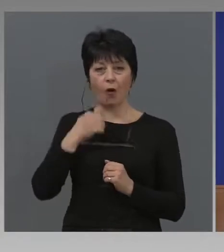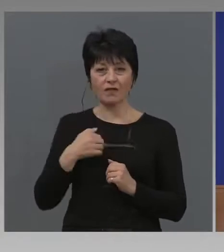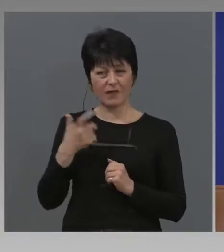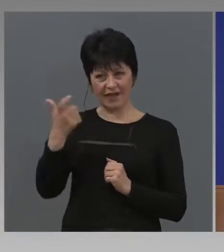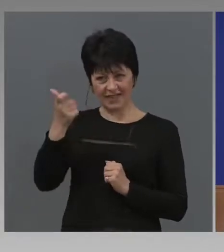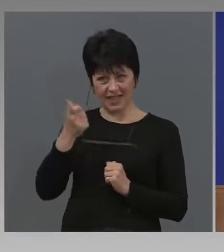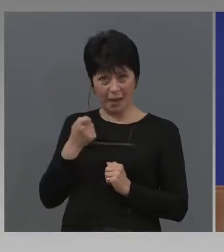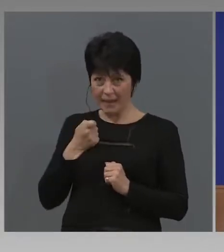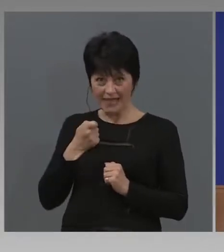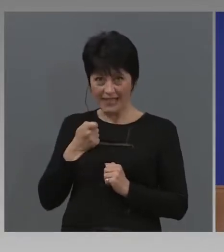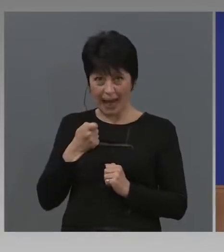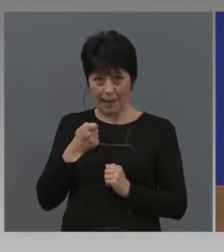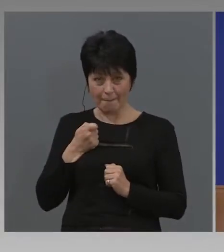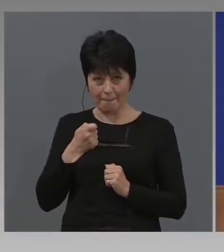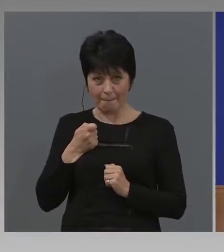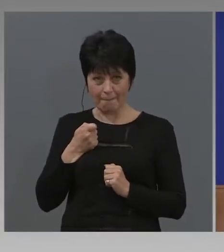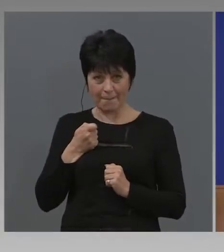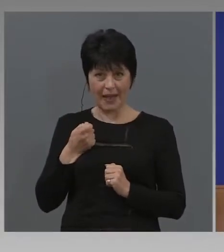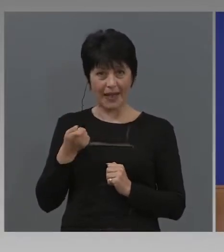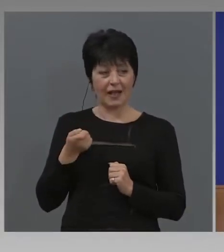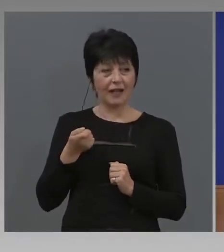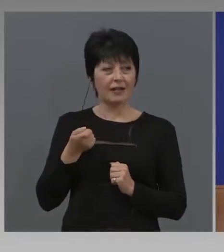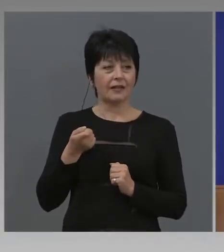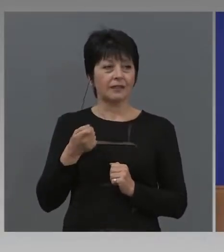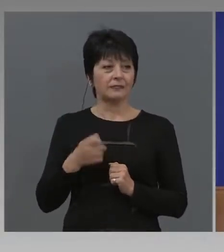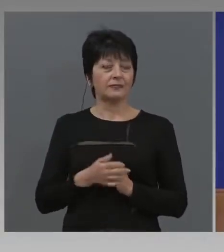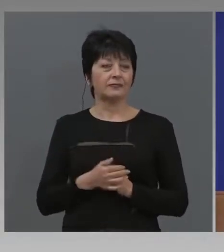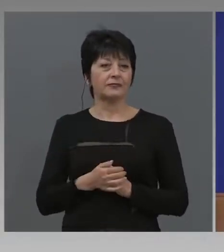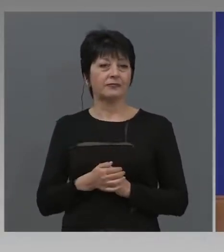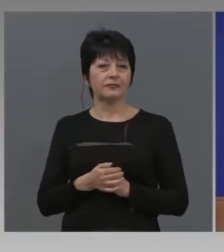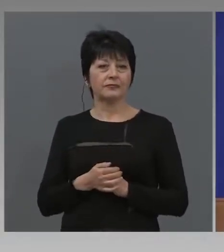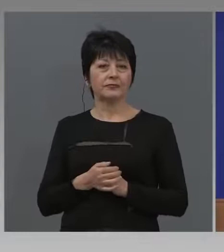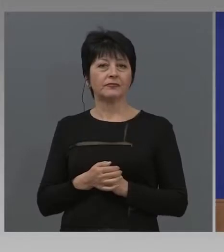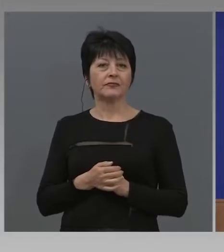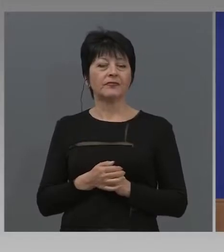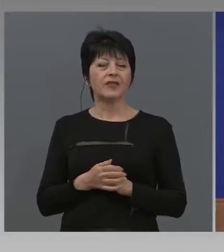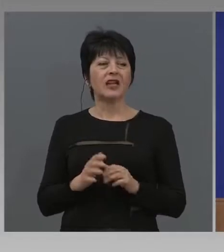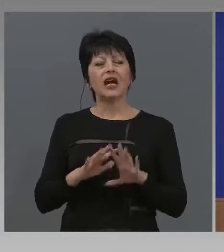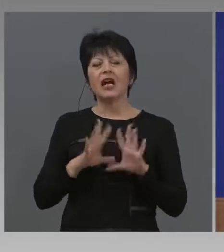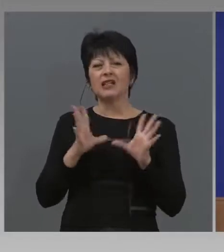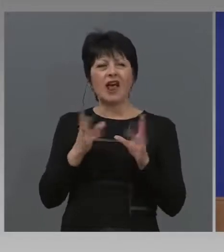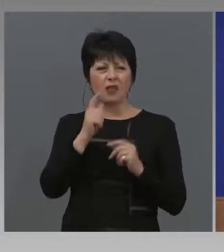Не, не ви разбирам. България да ли подкрепя вземането на обща...